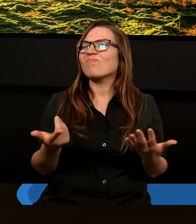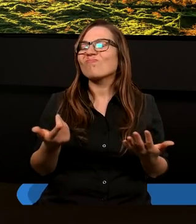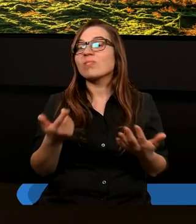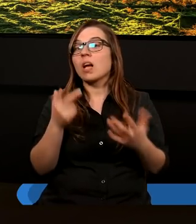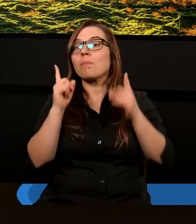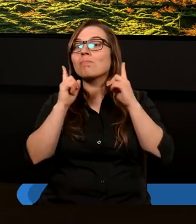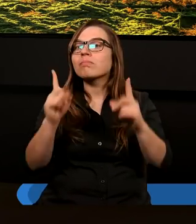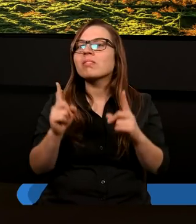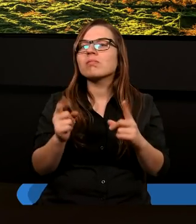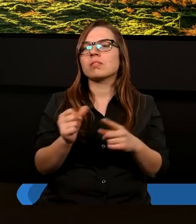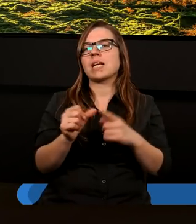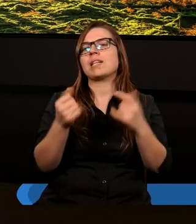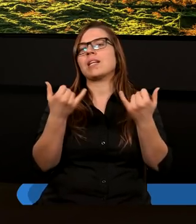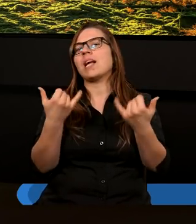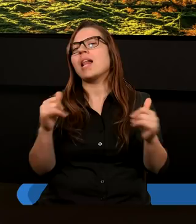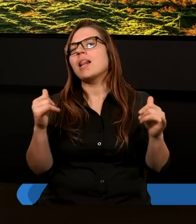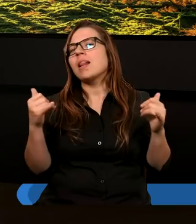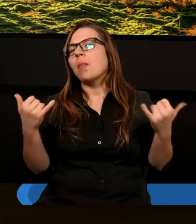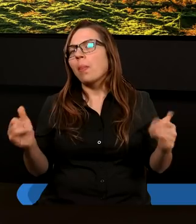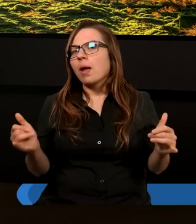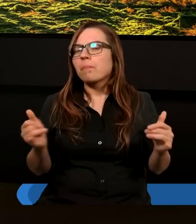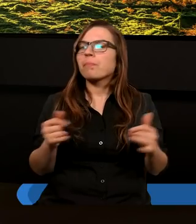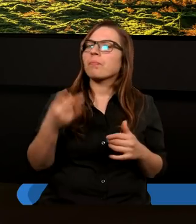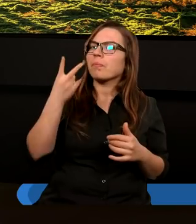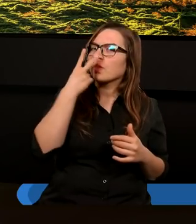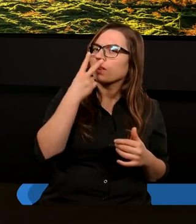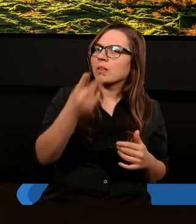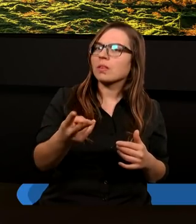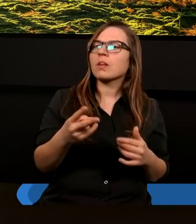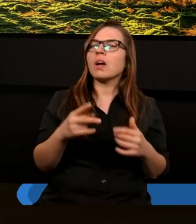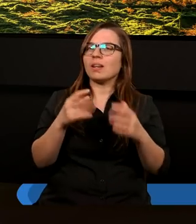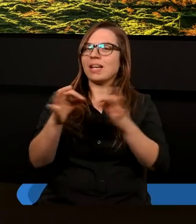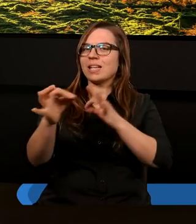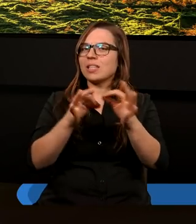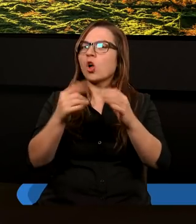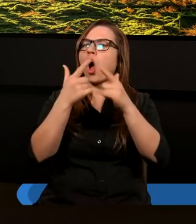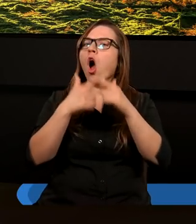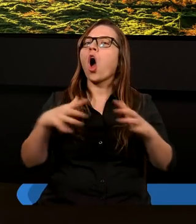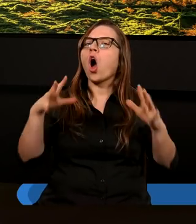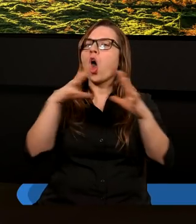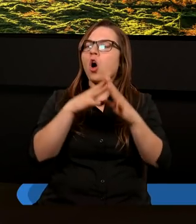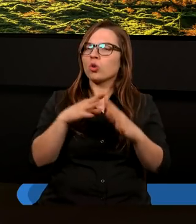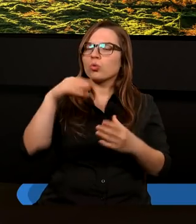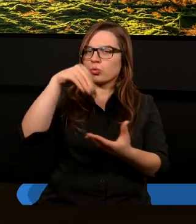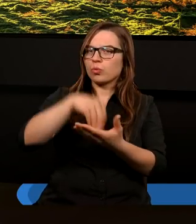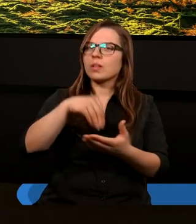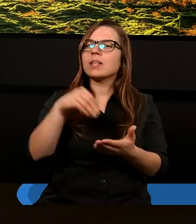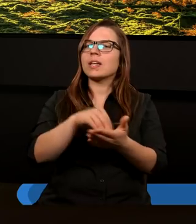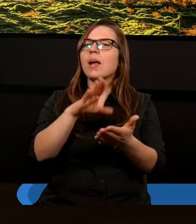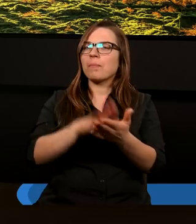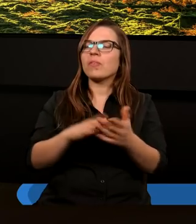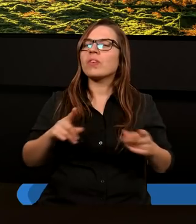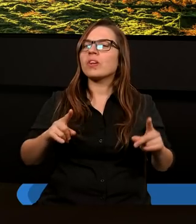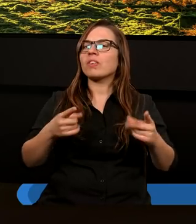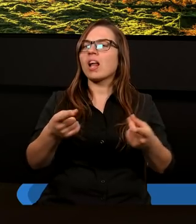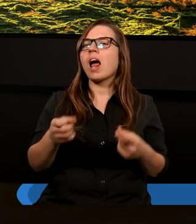inna. Kiedy patrzymy na historię kościoła właśnie tego apostolskiego, zapisaną w dziejach